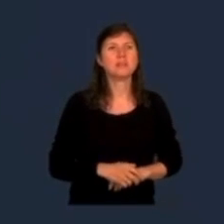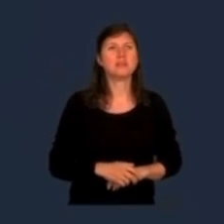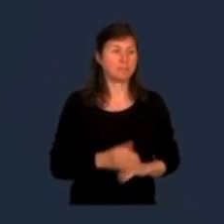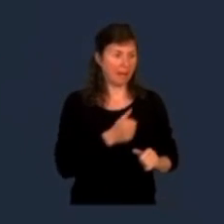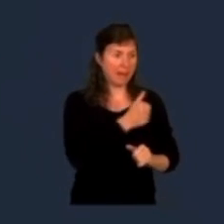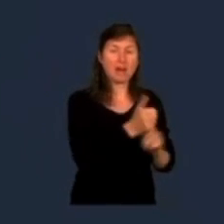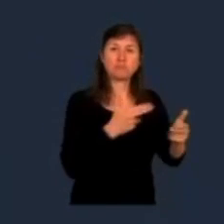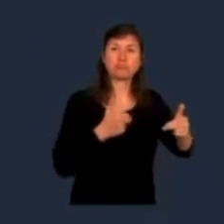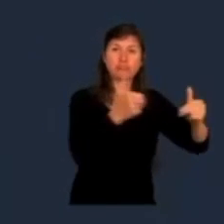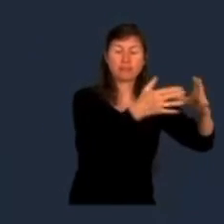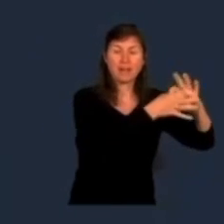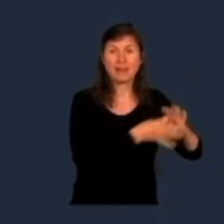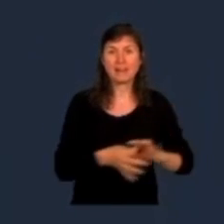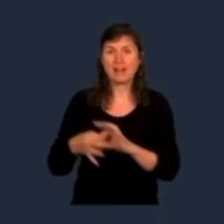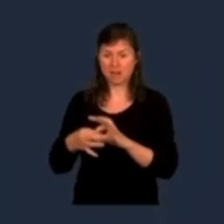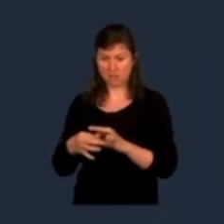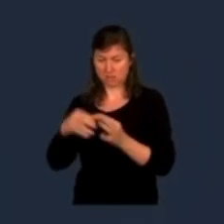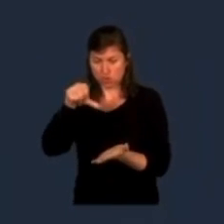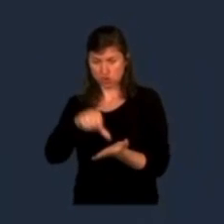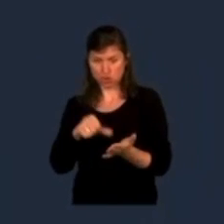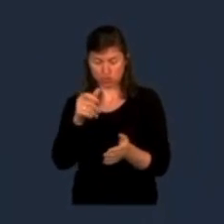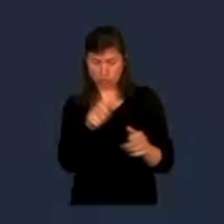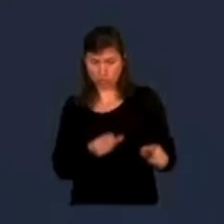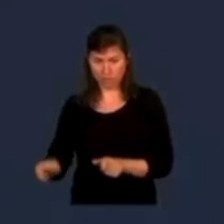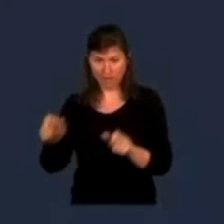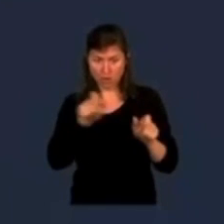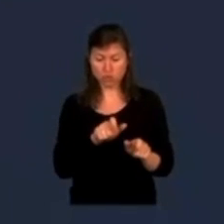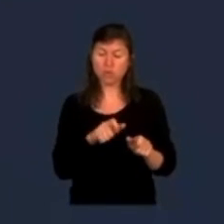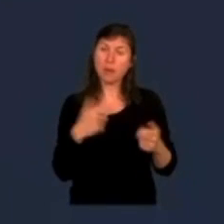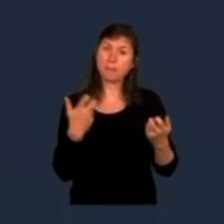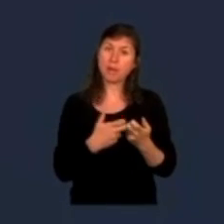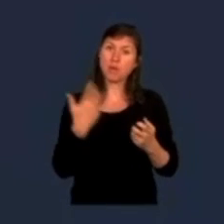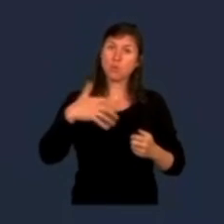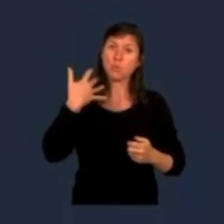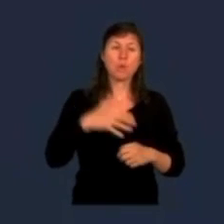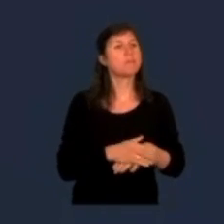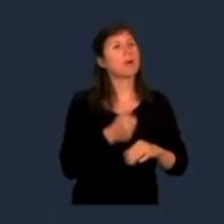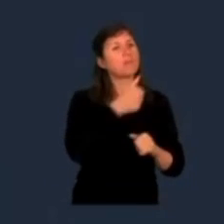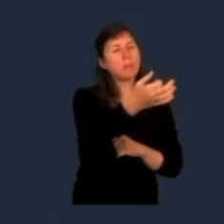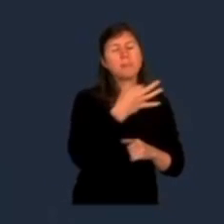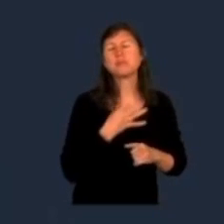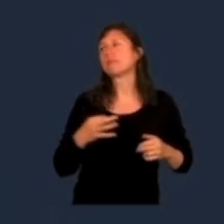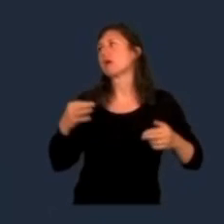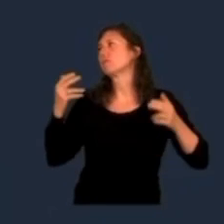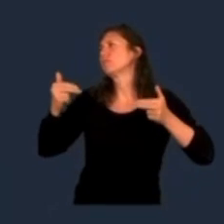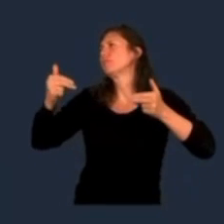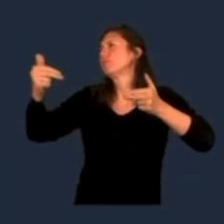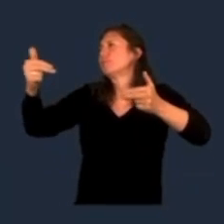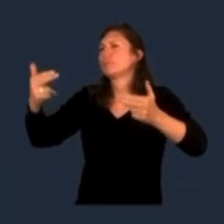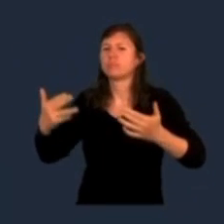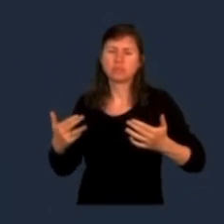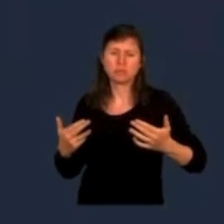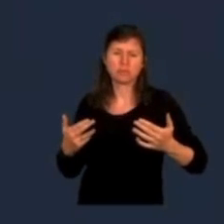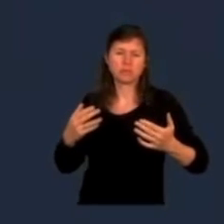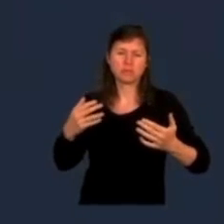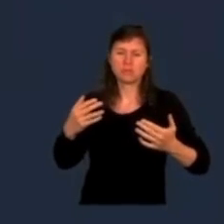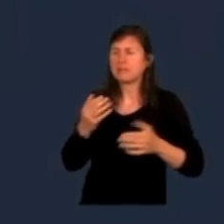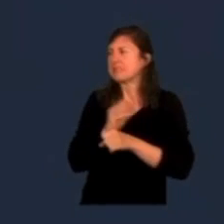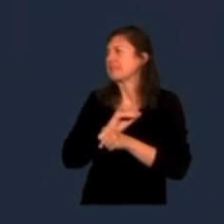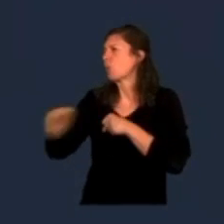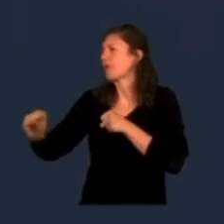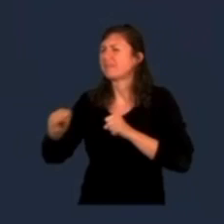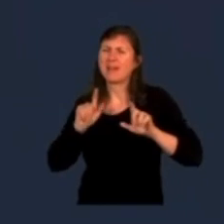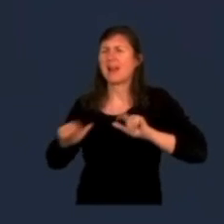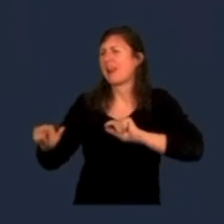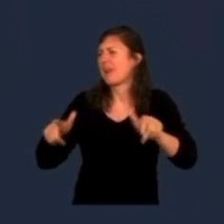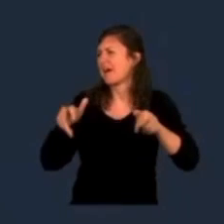surveillance représente un coût qui n'est pas négligeable. Mais quand vous aimez faire croire que la vidéosurveillance est l'alpha et l'oméga d'une politique de